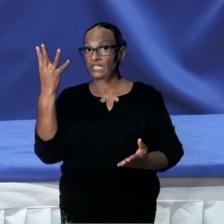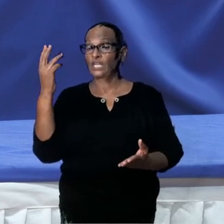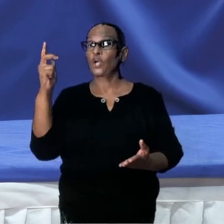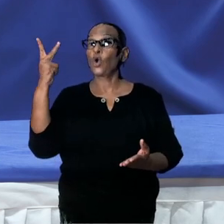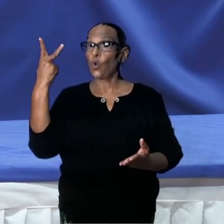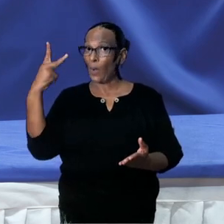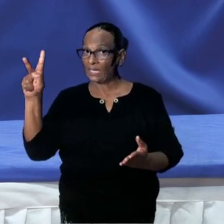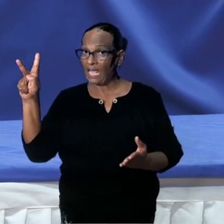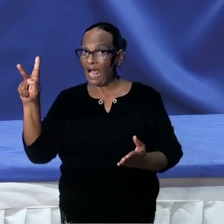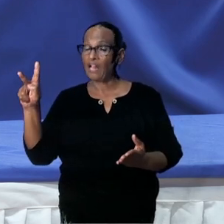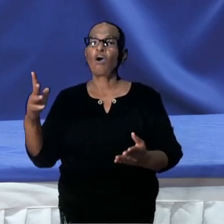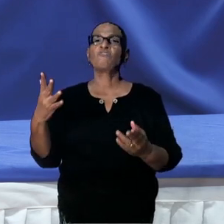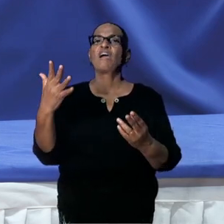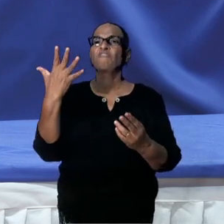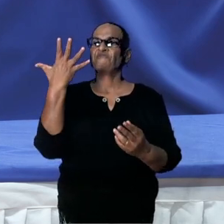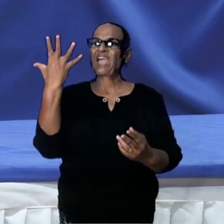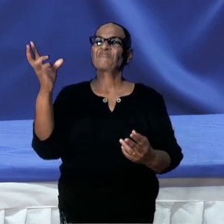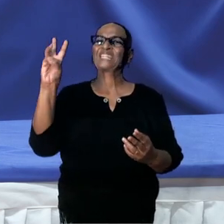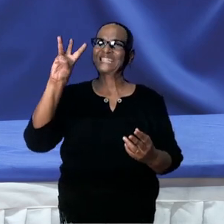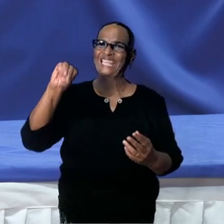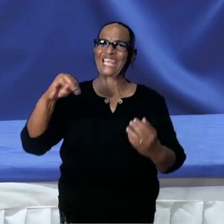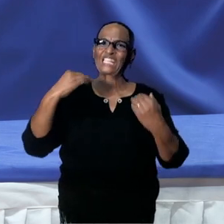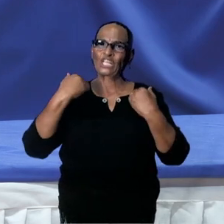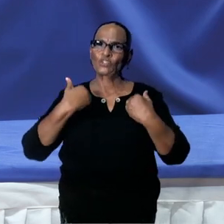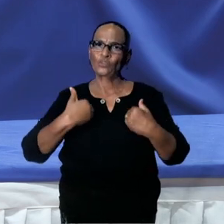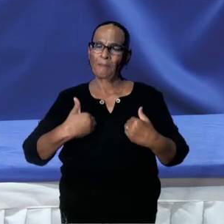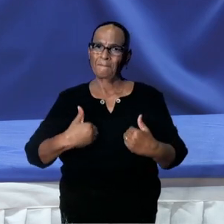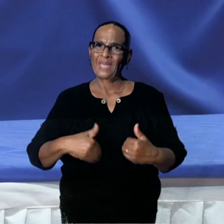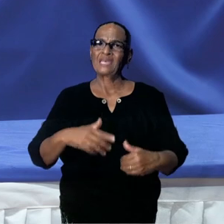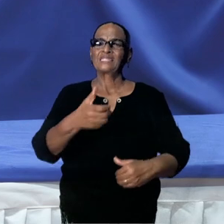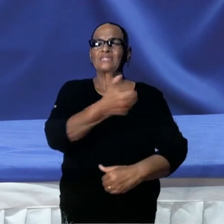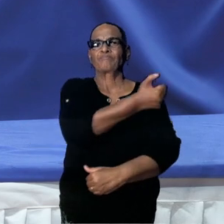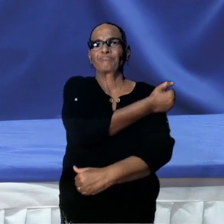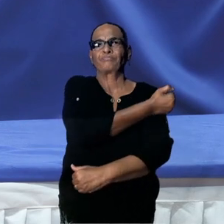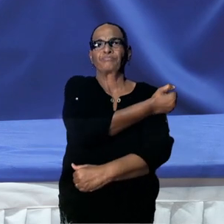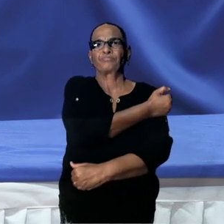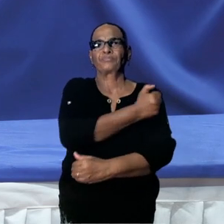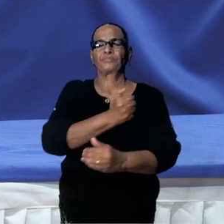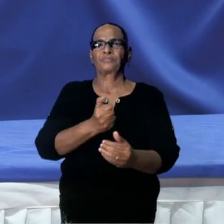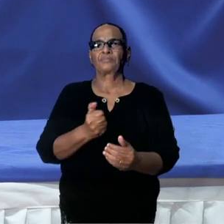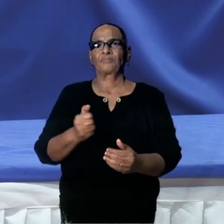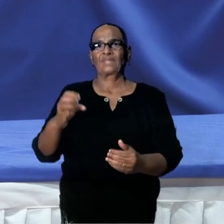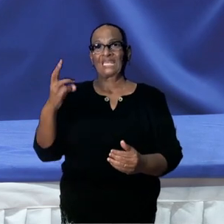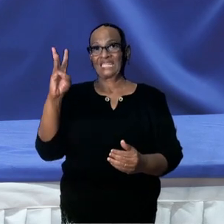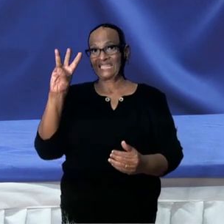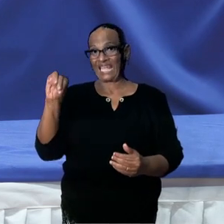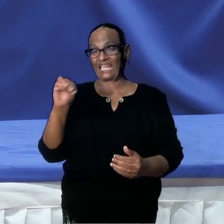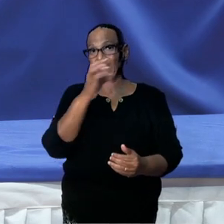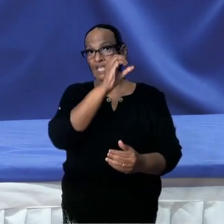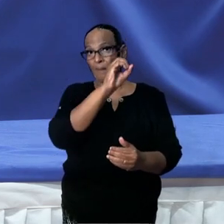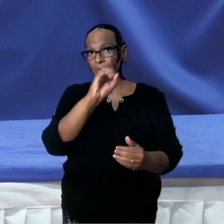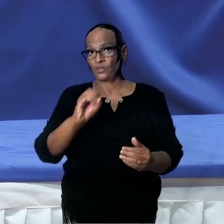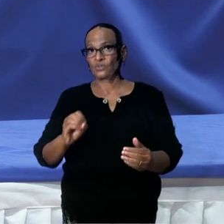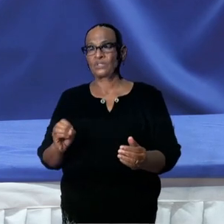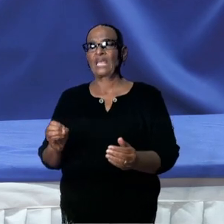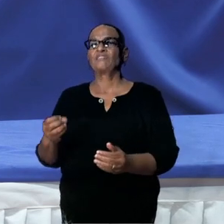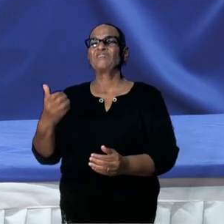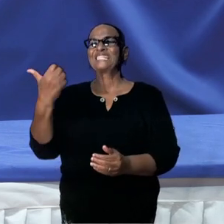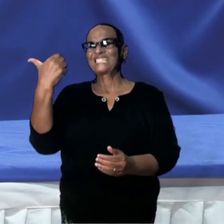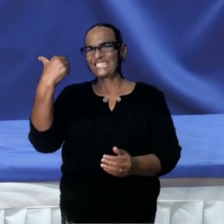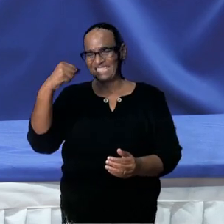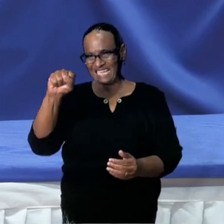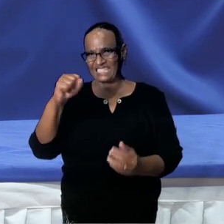personen. En dat komt overeen met 60, sorry, 30% van de 60-plussers.